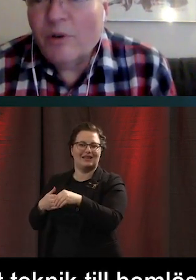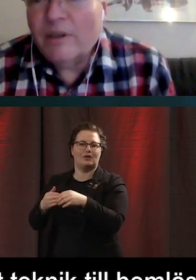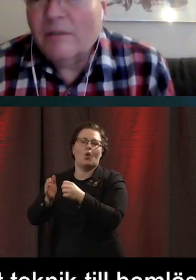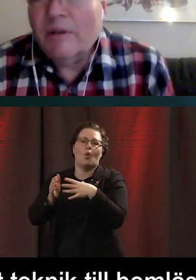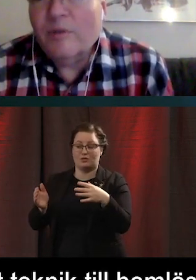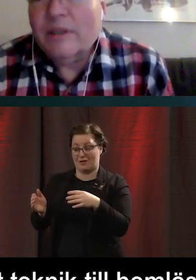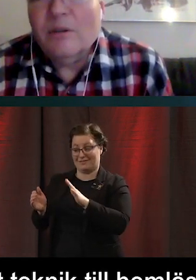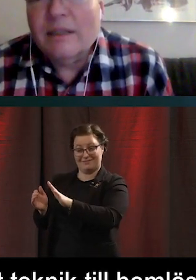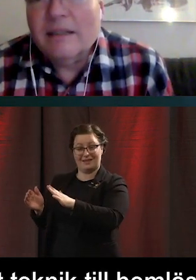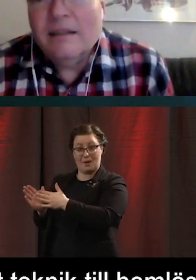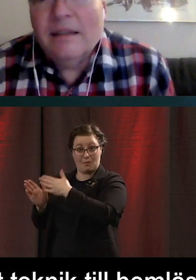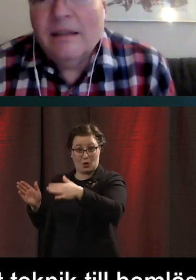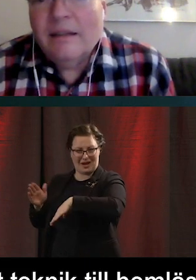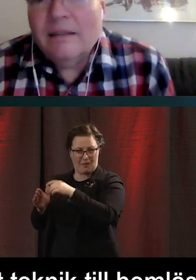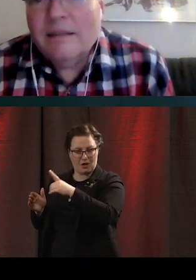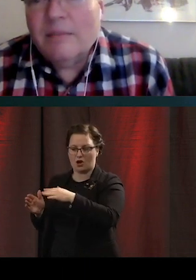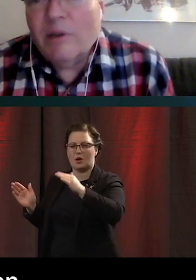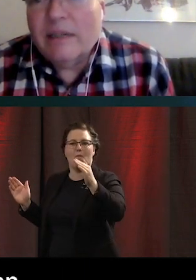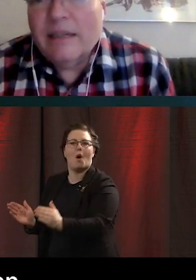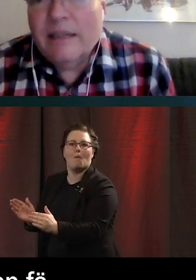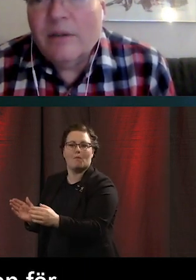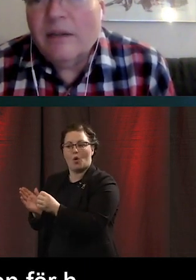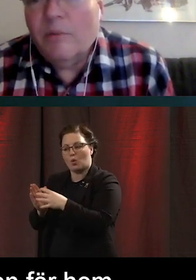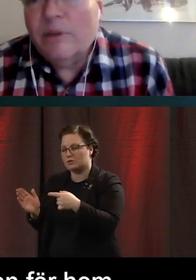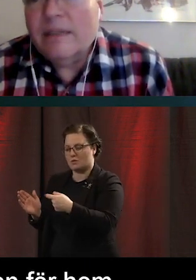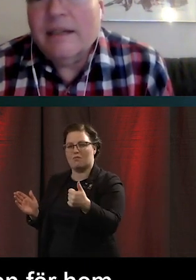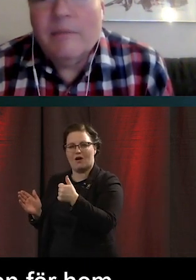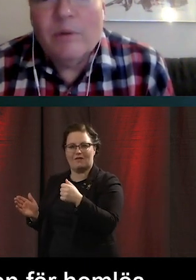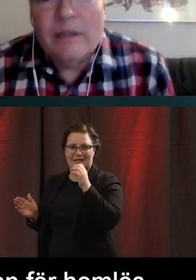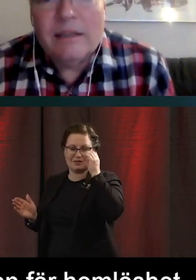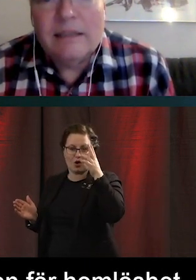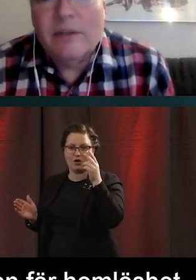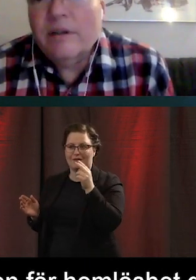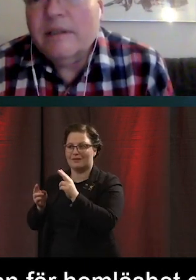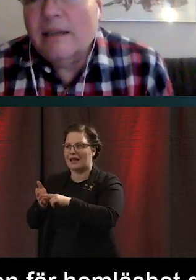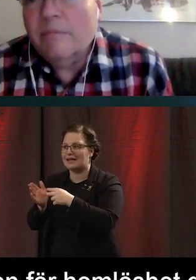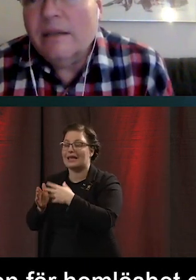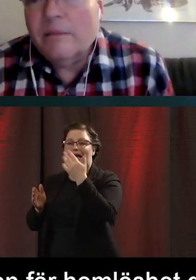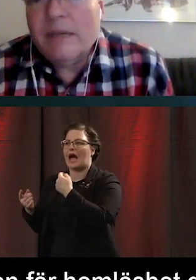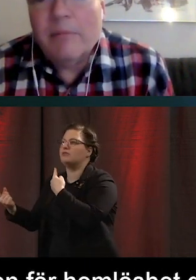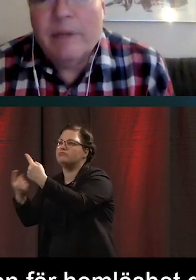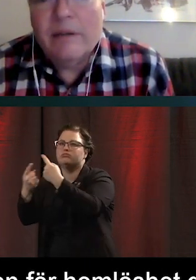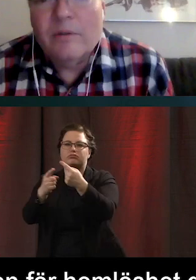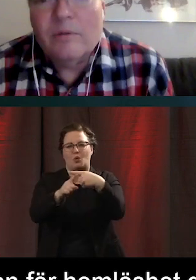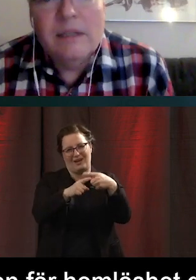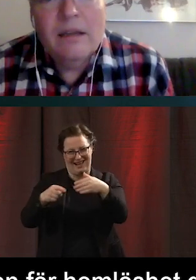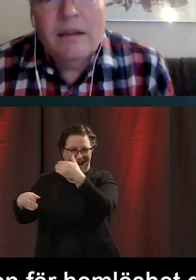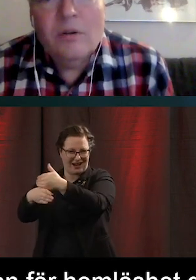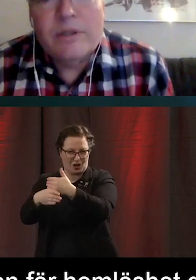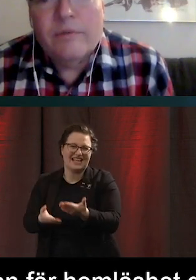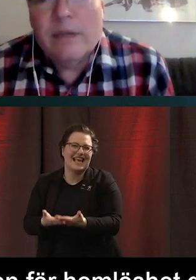går att förkorta. Om man får tillgång till smart teknik och kan kommunicera med olika aktörer i samhället som hjälper en.